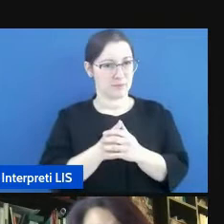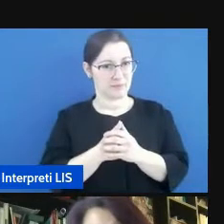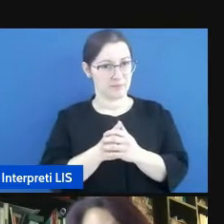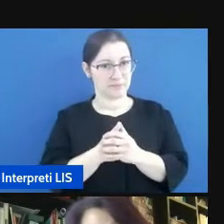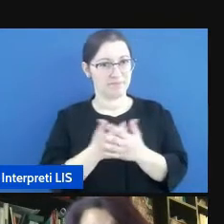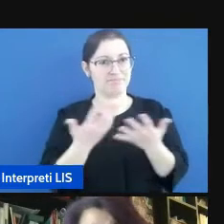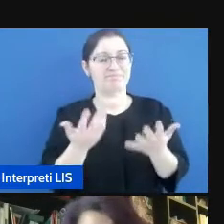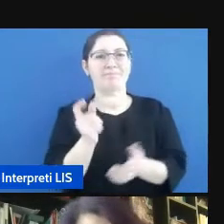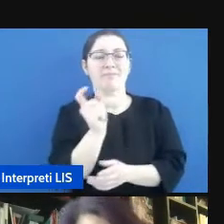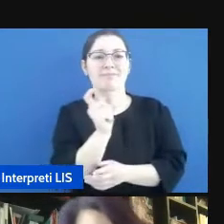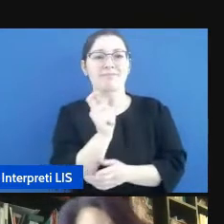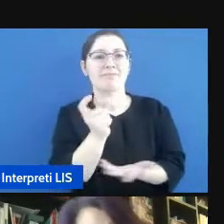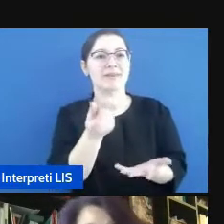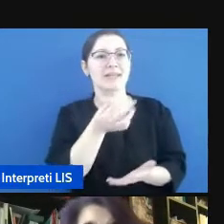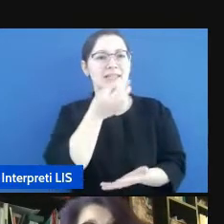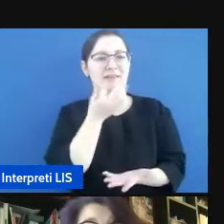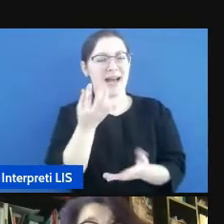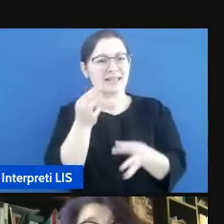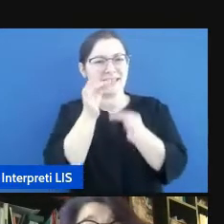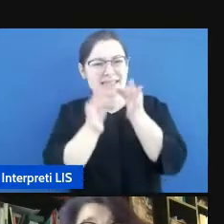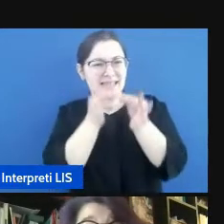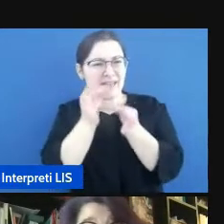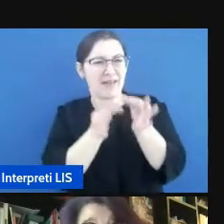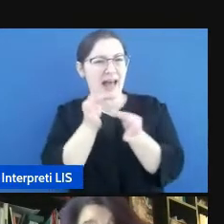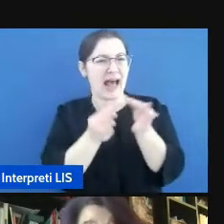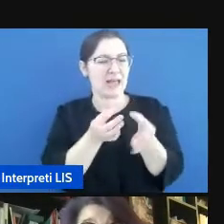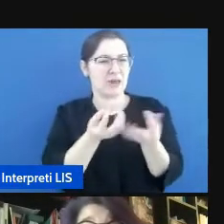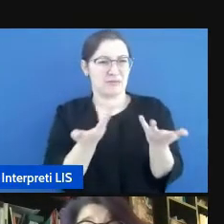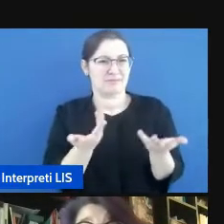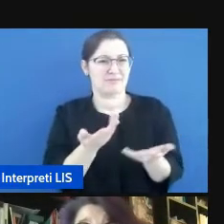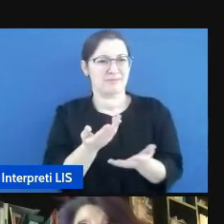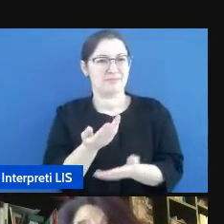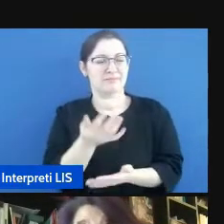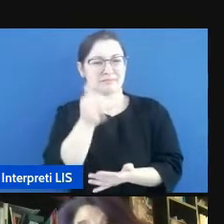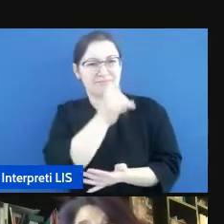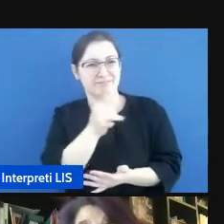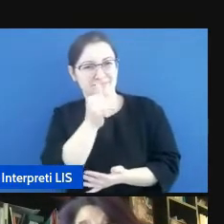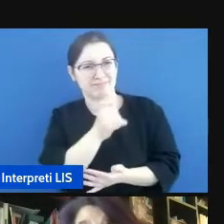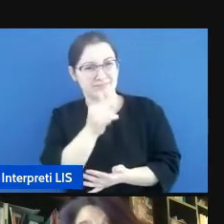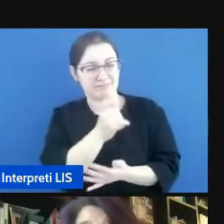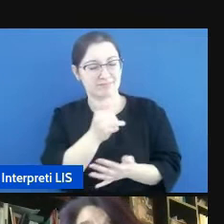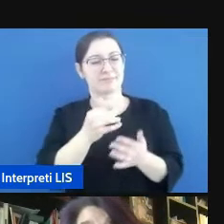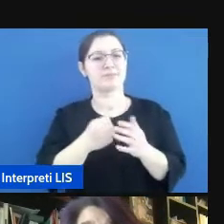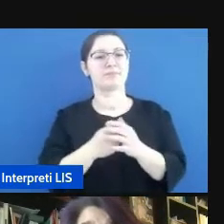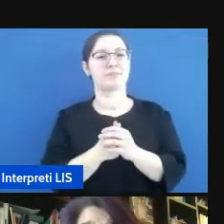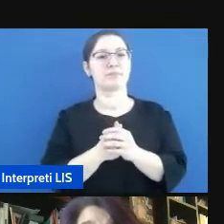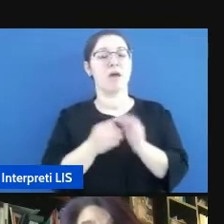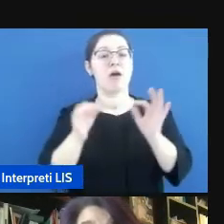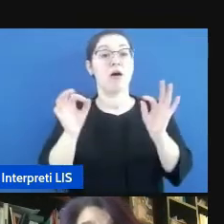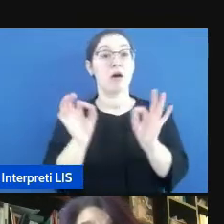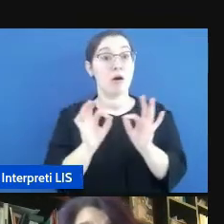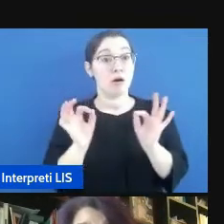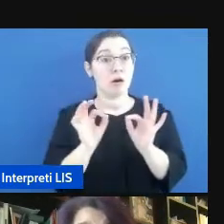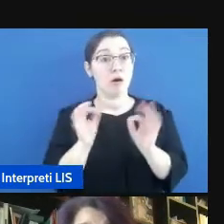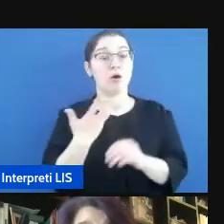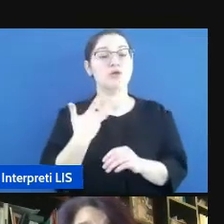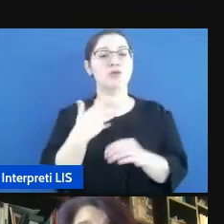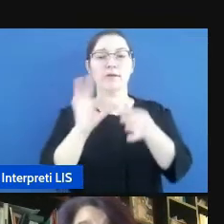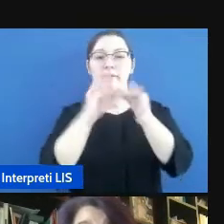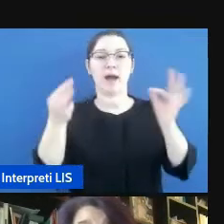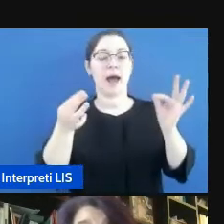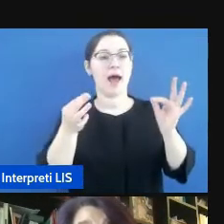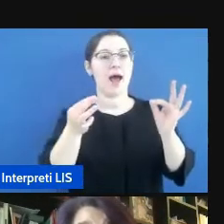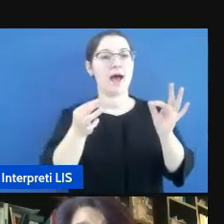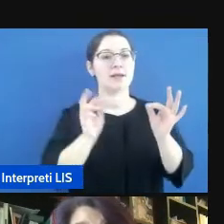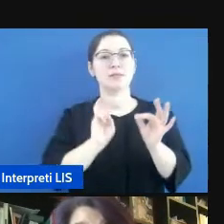con meno semantica. Ecco, quindi l'elemento funzionale. Oppure quando ci sono delle omissioni, abbiamo